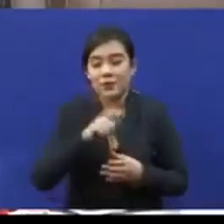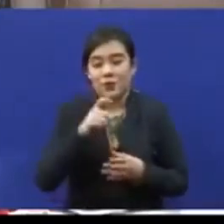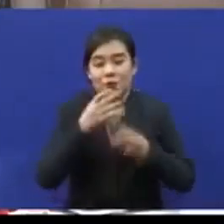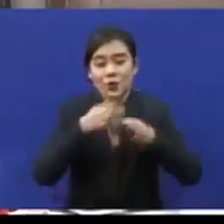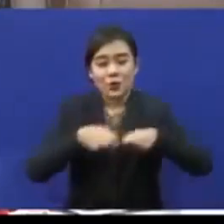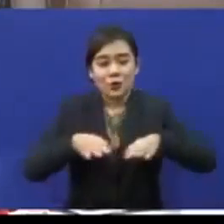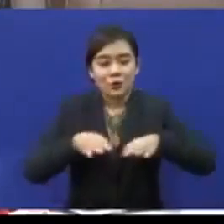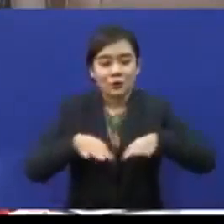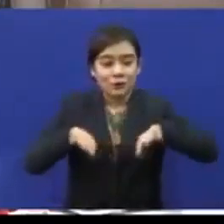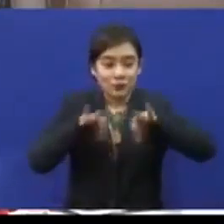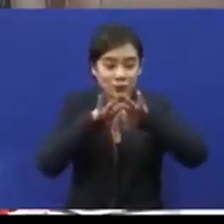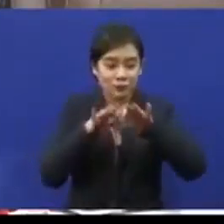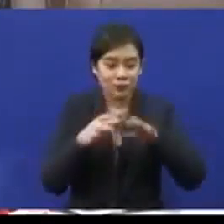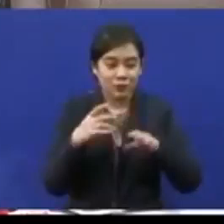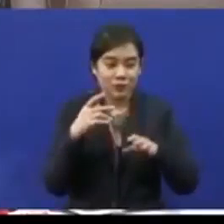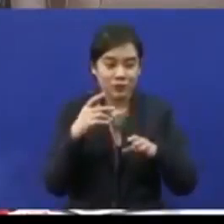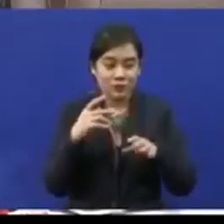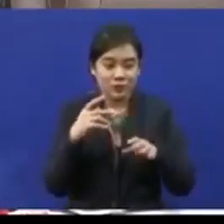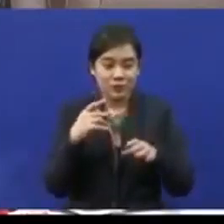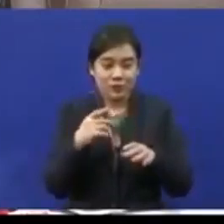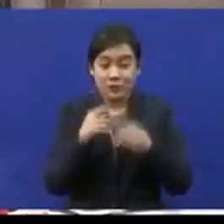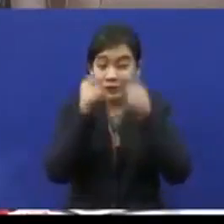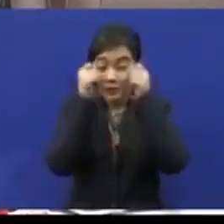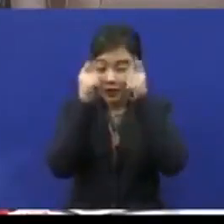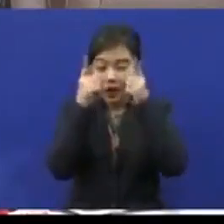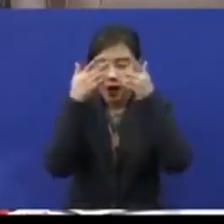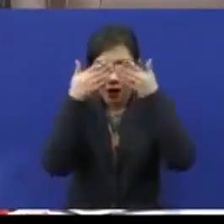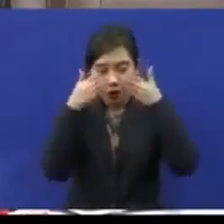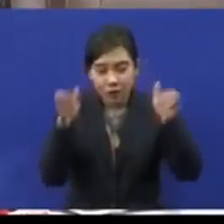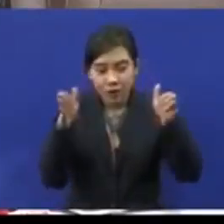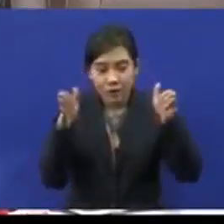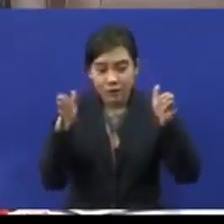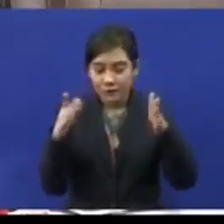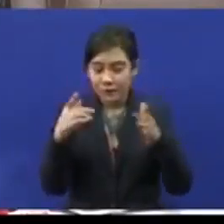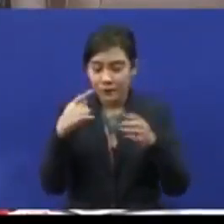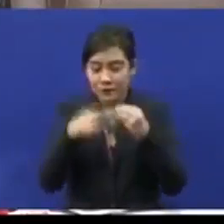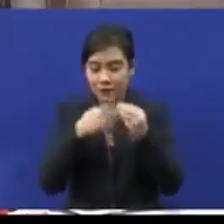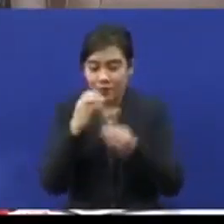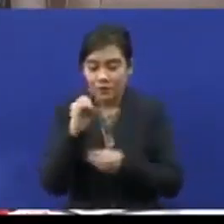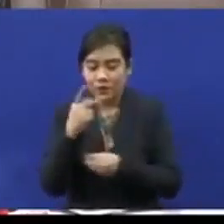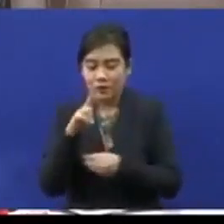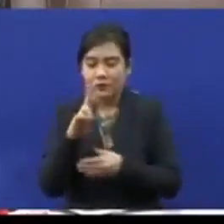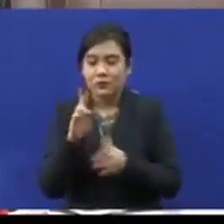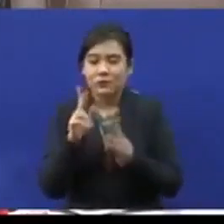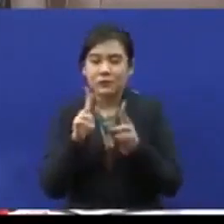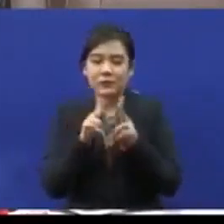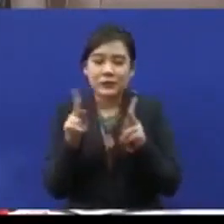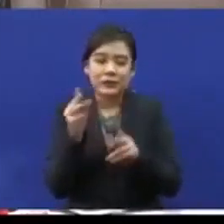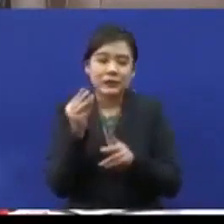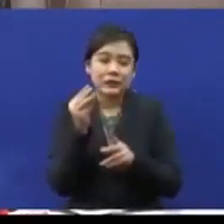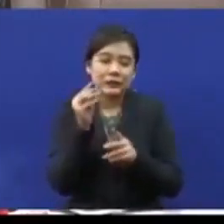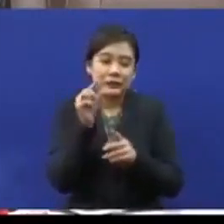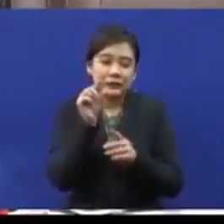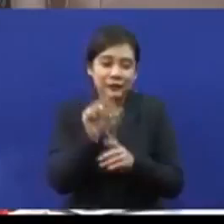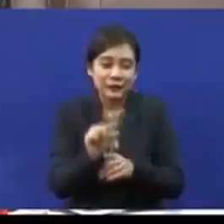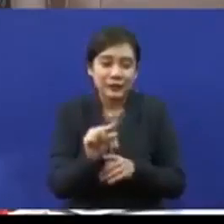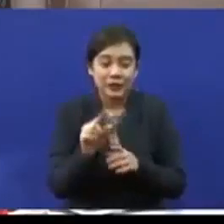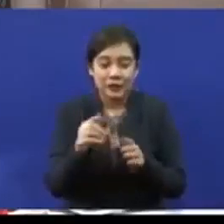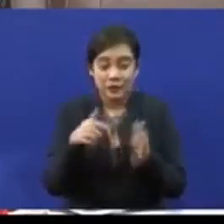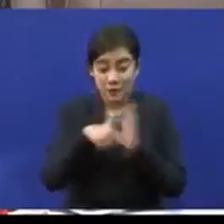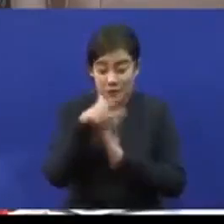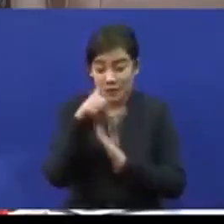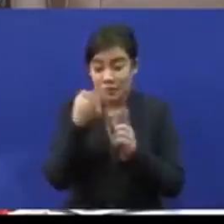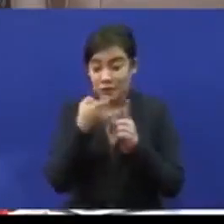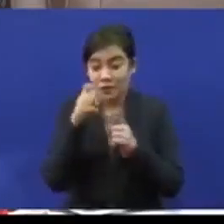kami juga mendapati bahawa kesedaran awam tentang ketidakupayaan adalah masih rendah. Lebih daripada 50%